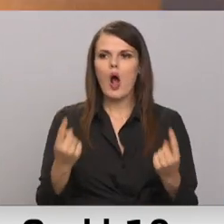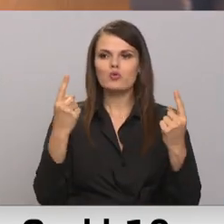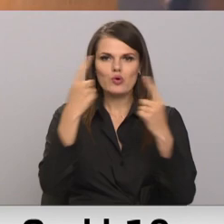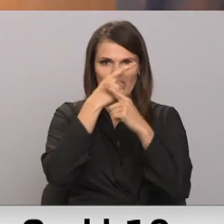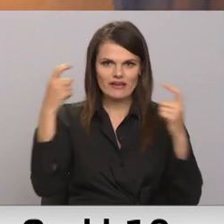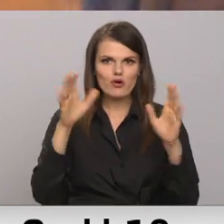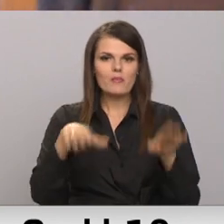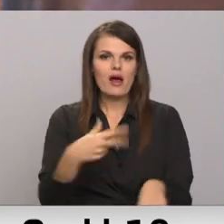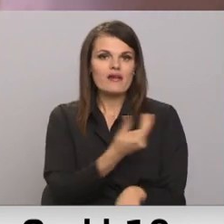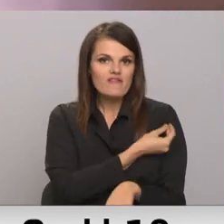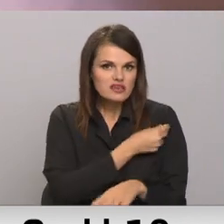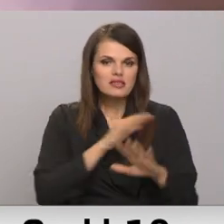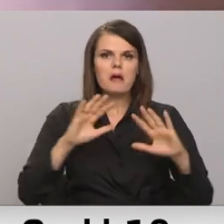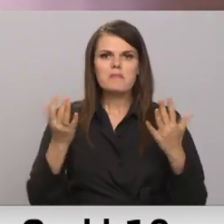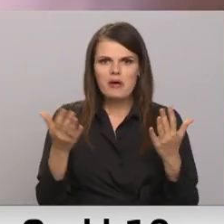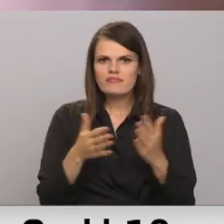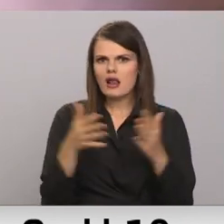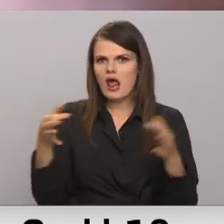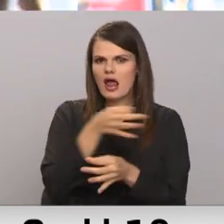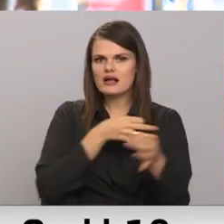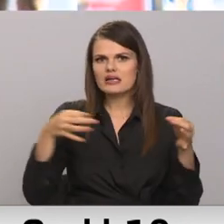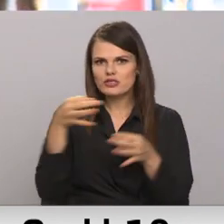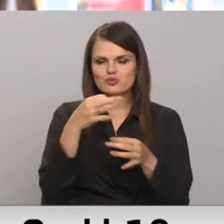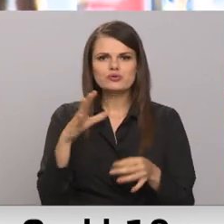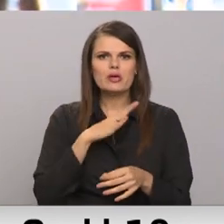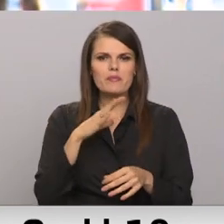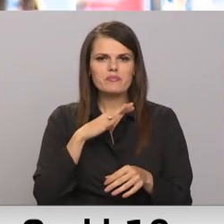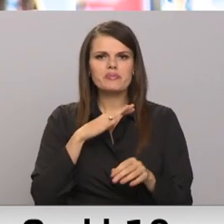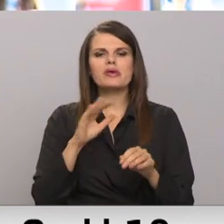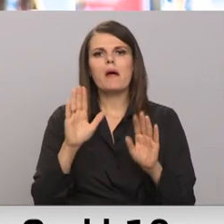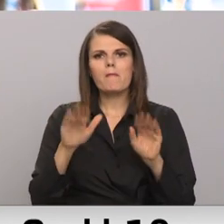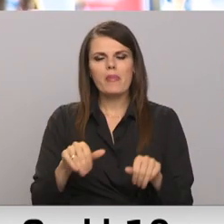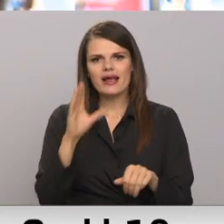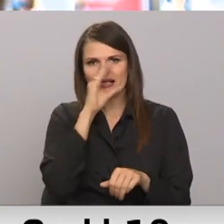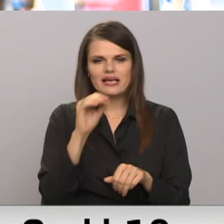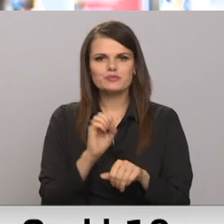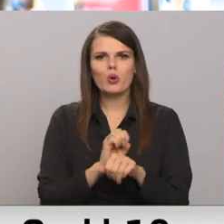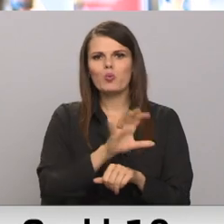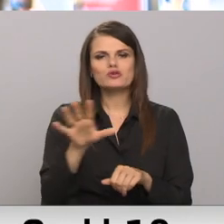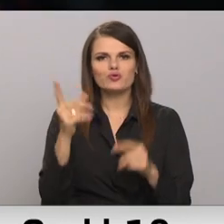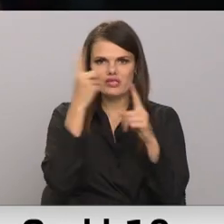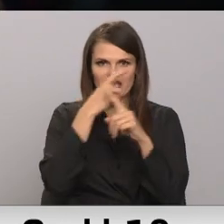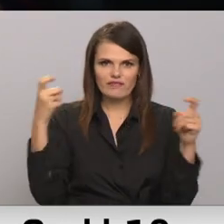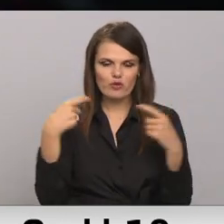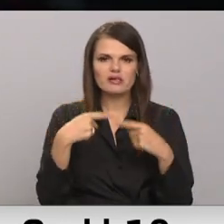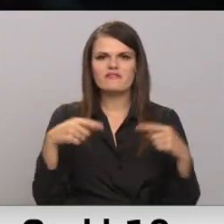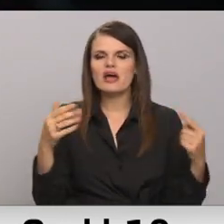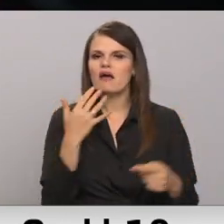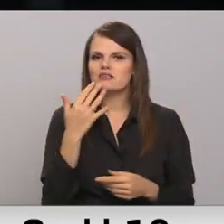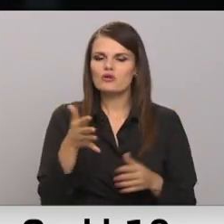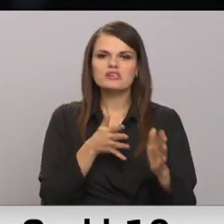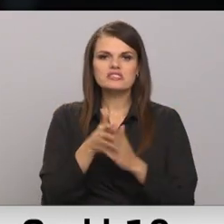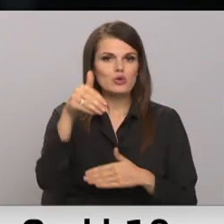Jāteica, ka lielākās diskusijas raisījās priespēja nosūtīt informāciju Latvijas iedzīvotājiem vairākās valodās, izmantojot pastu.